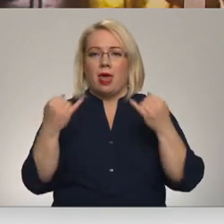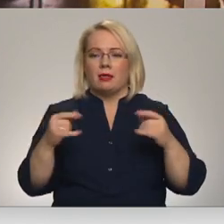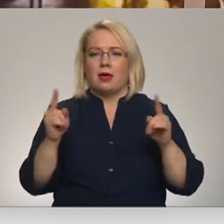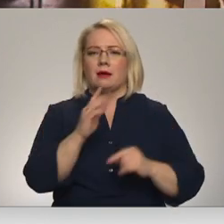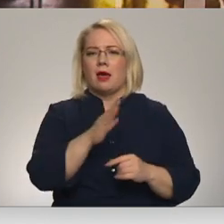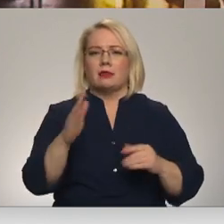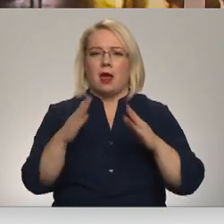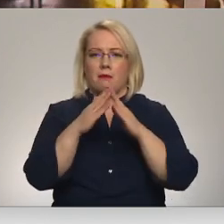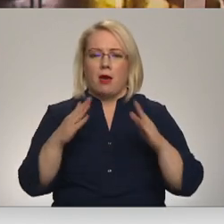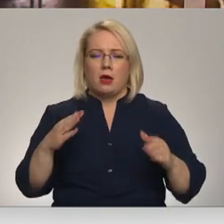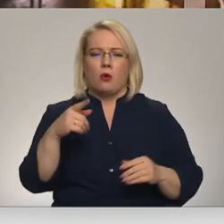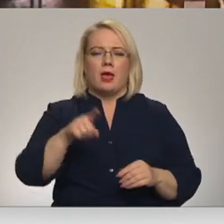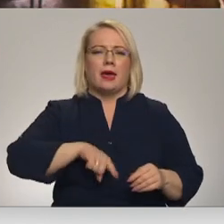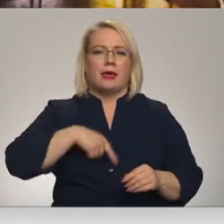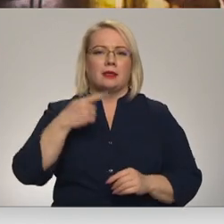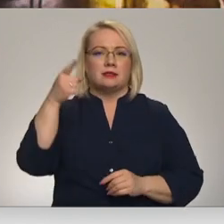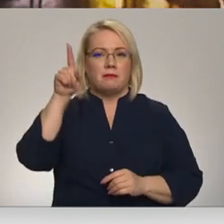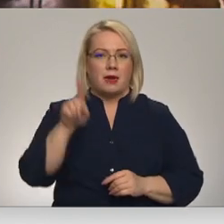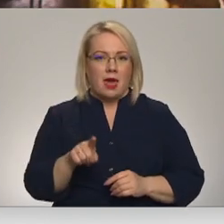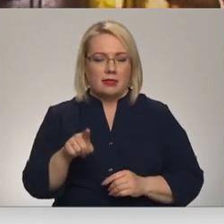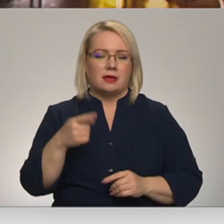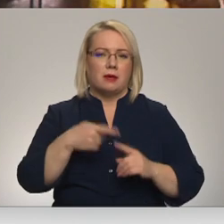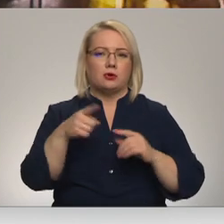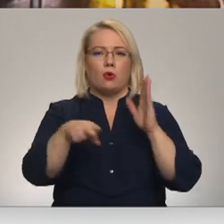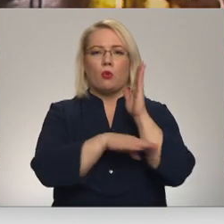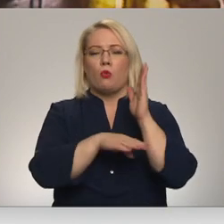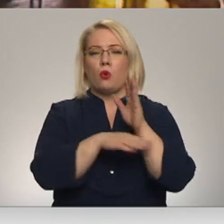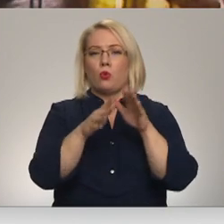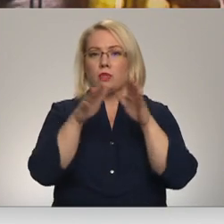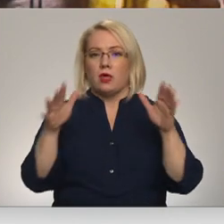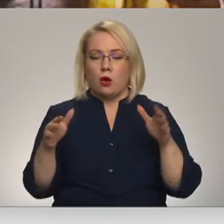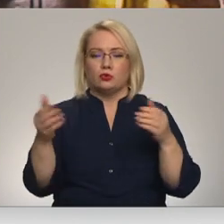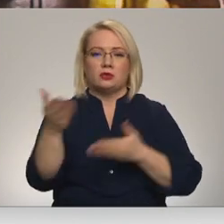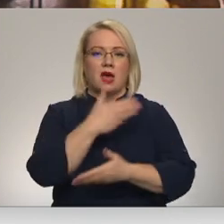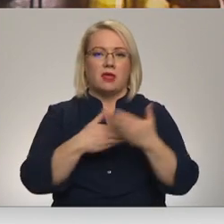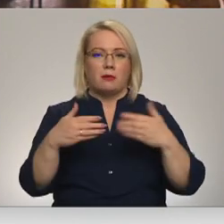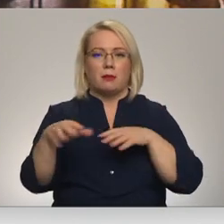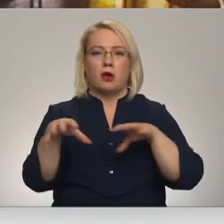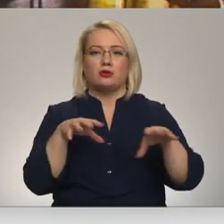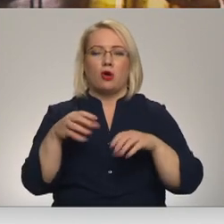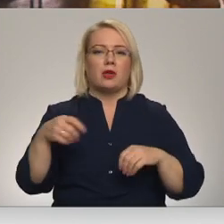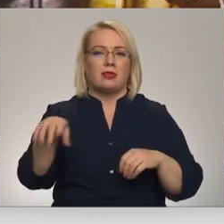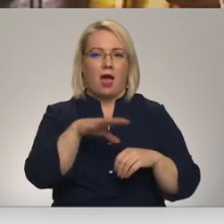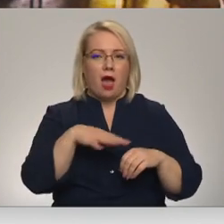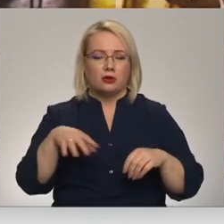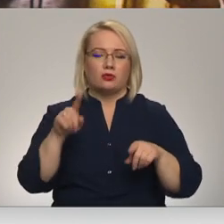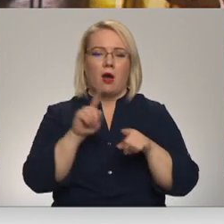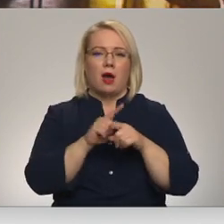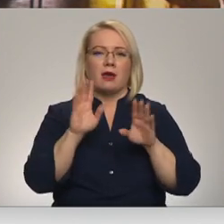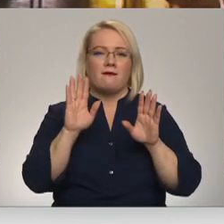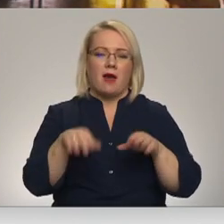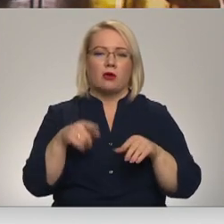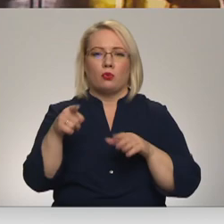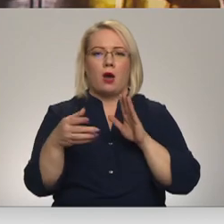mājās tā ilgst mēnesi. Tāpēc nocerst to, koku ir daudz un sadarbība ar zaudāržu ļautiem rast pielietojumu arī pēc svētku